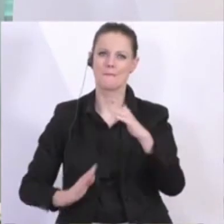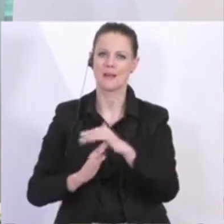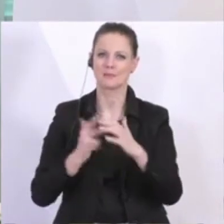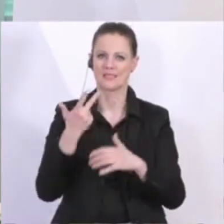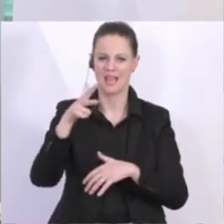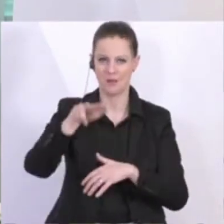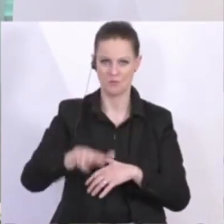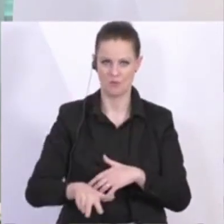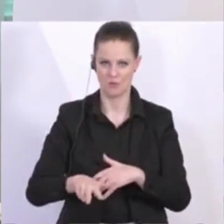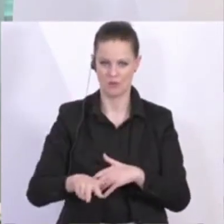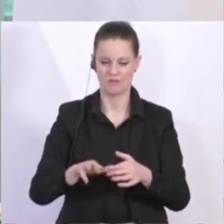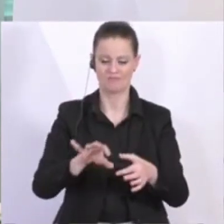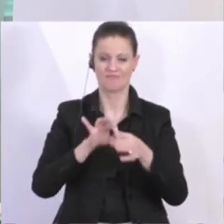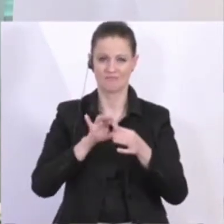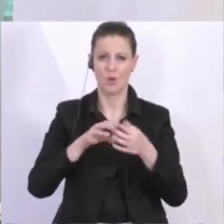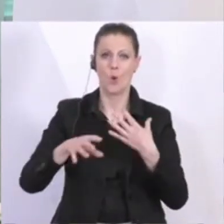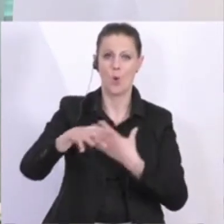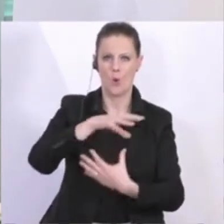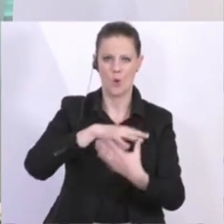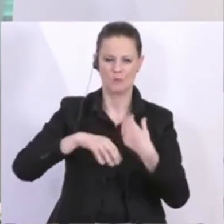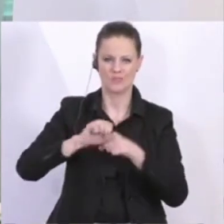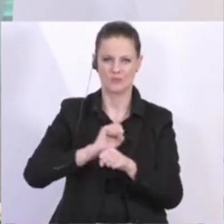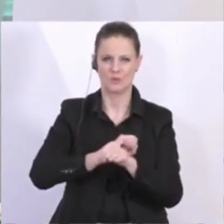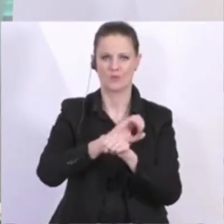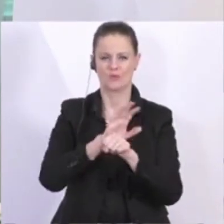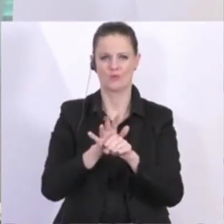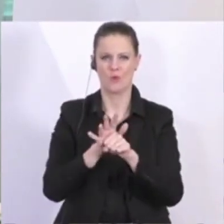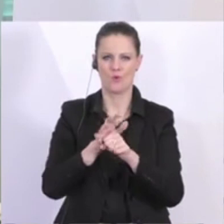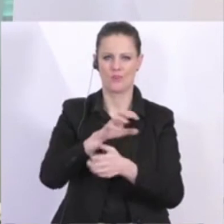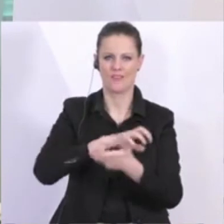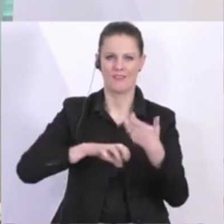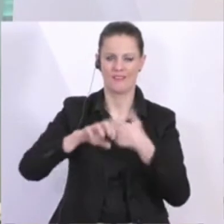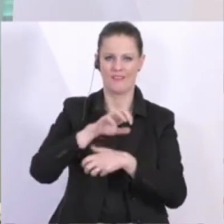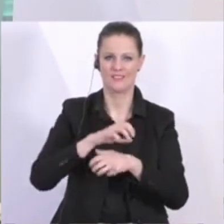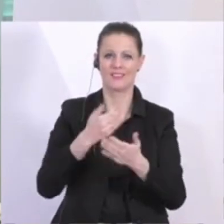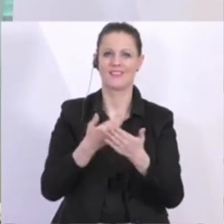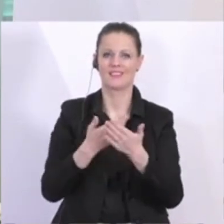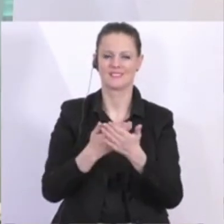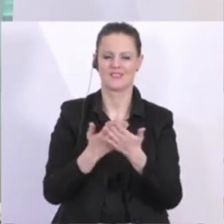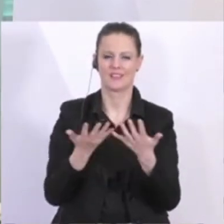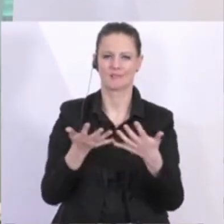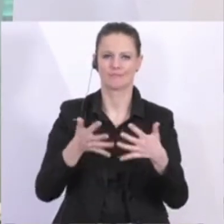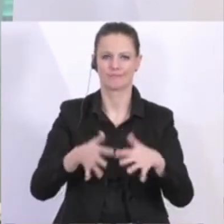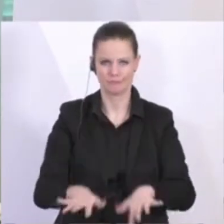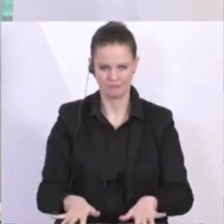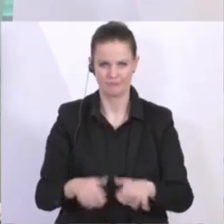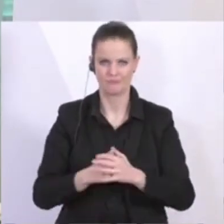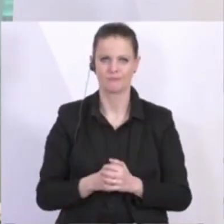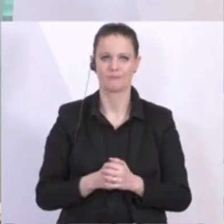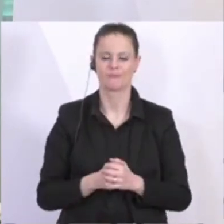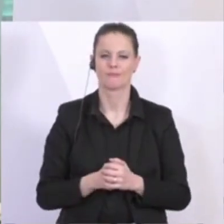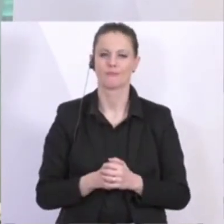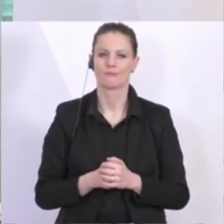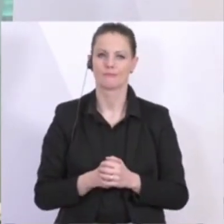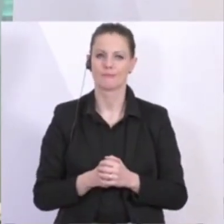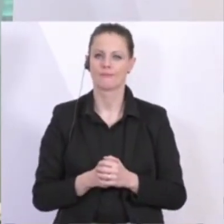Umsatzentgang aufgrund der Corona-Krise entsprechend da ist. Der 15 Milliarden Euro Fonds ist so aufgestellt, dass